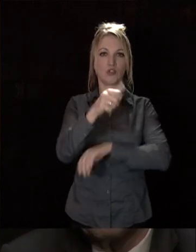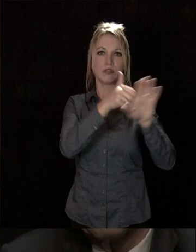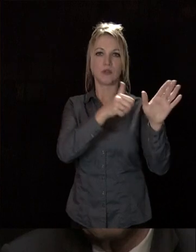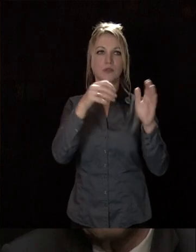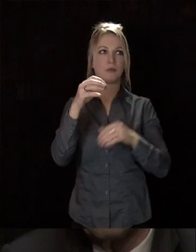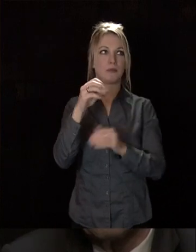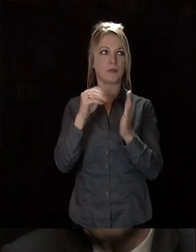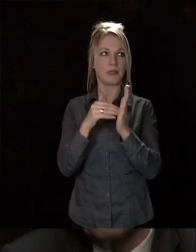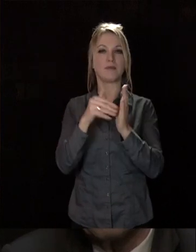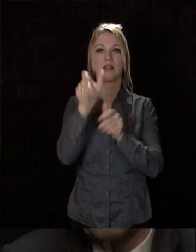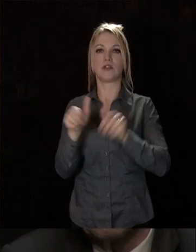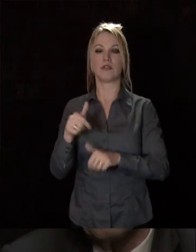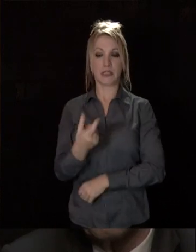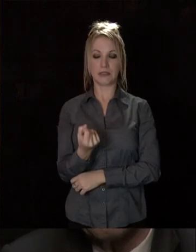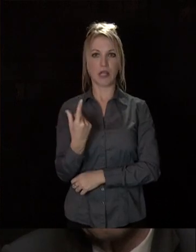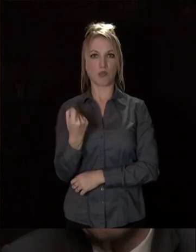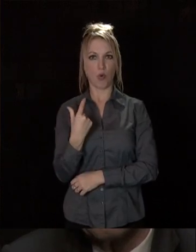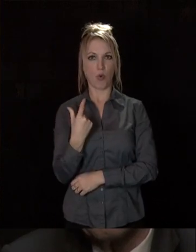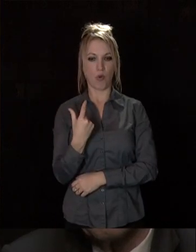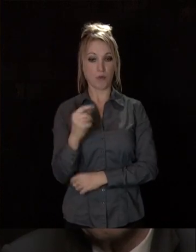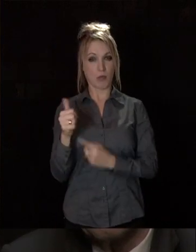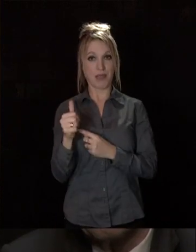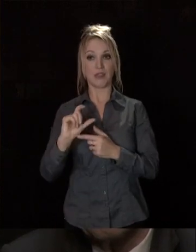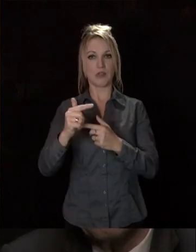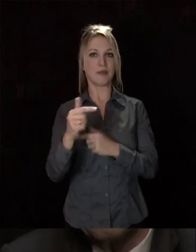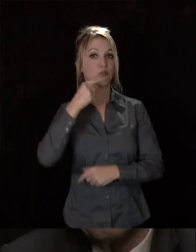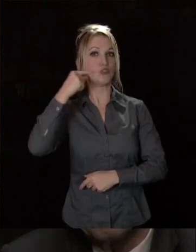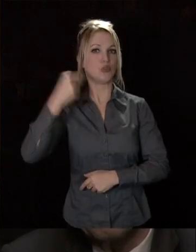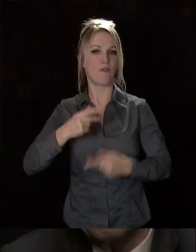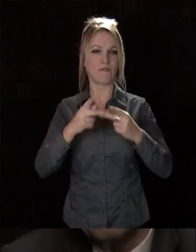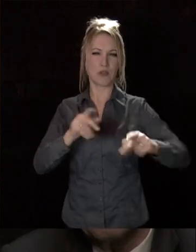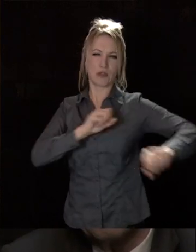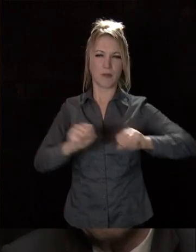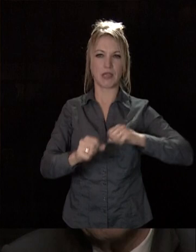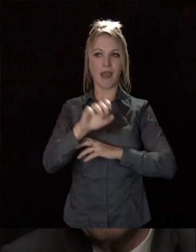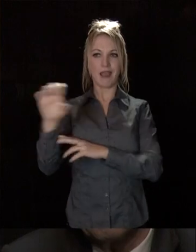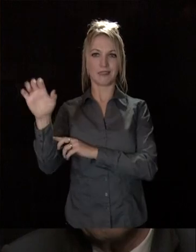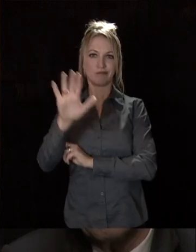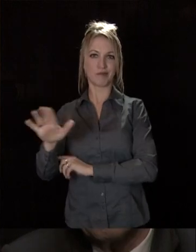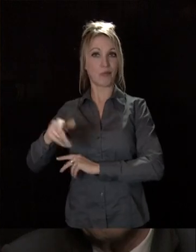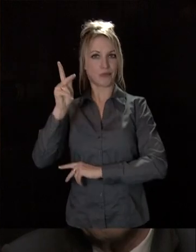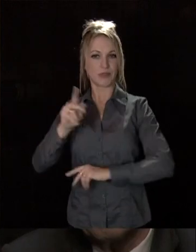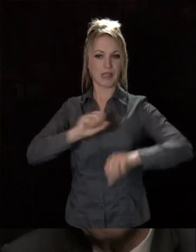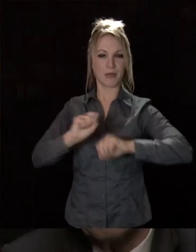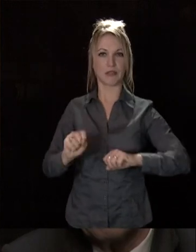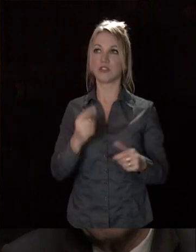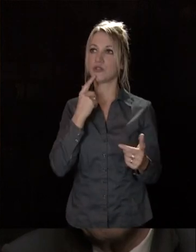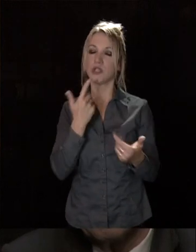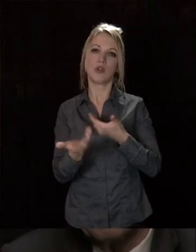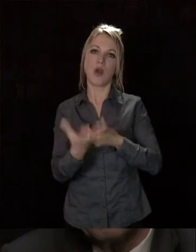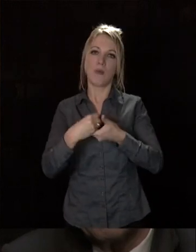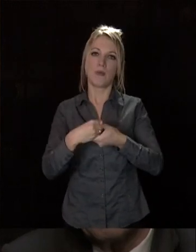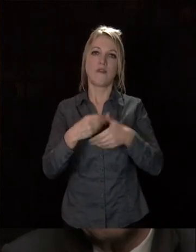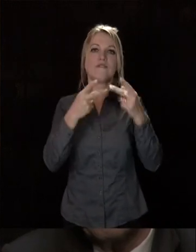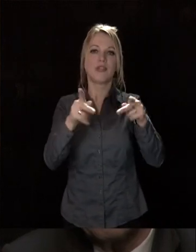métropole. Après Strasbourg, Dijon est la ville du Grand Est la plus dynamique. A cette dynamique, je veux associer toutes les communes de